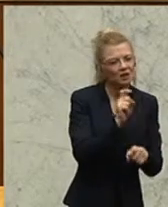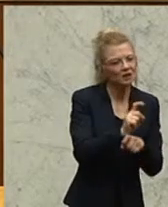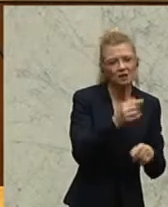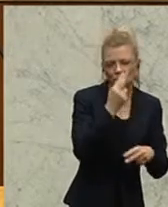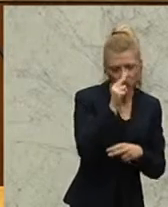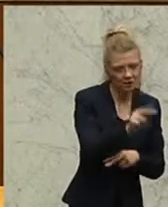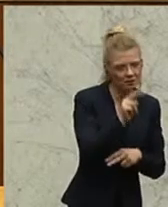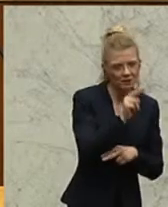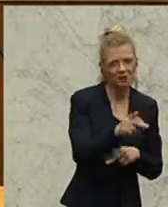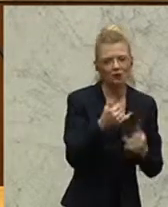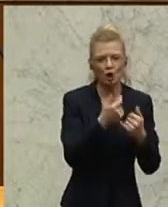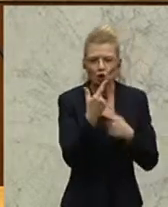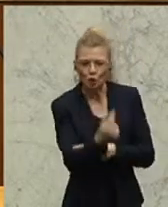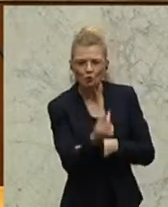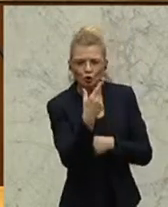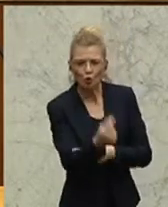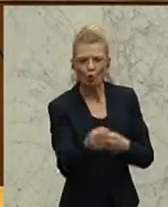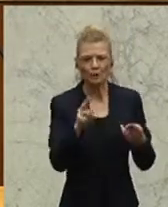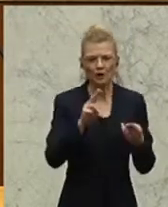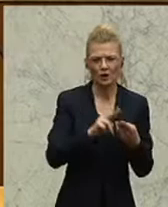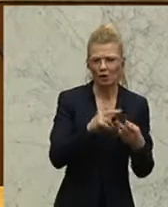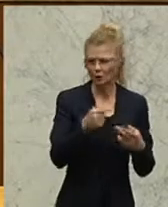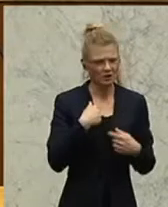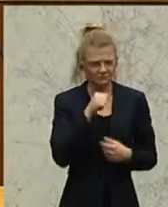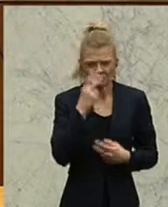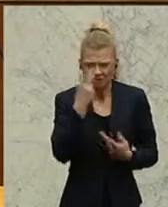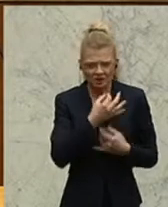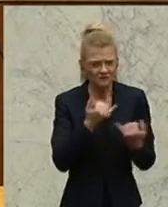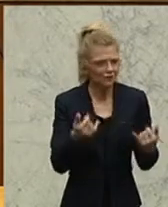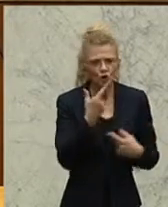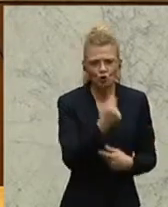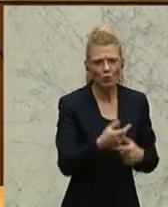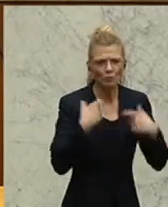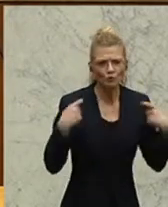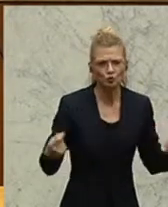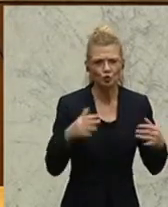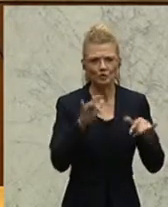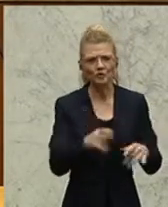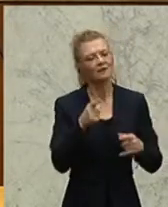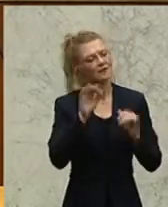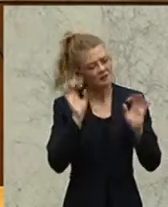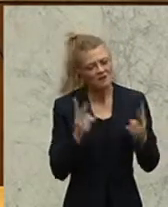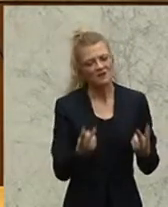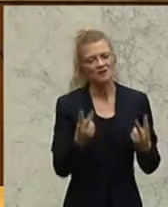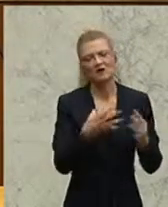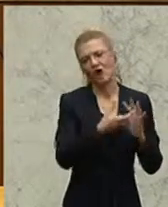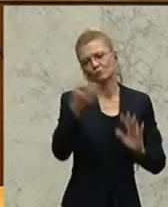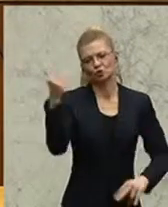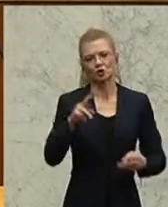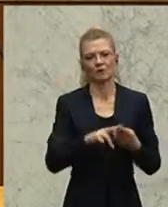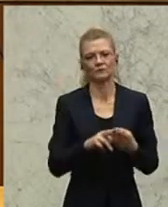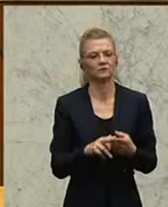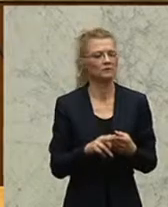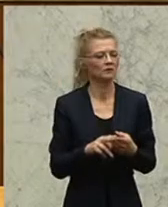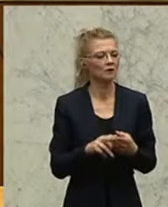die Reibungsverluste, aber auch teurer und völlig unverständliche Doppelfunktionen. Das ist ganz wichtig, dass das abgeschafft und abgestellt wurde. Und auch Anregungen wie, der